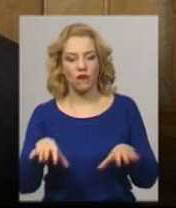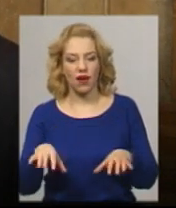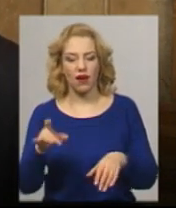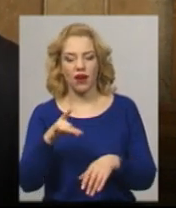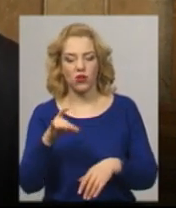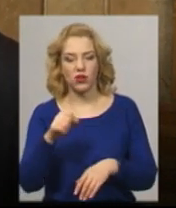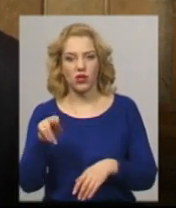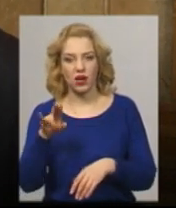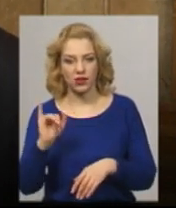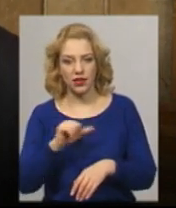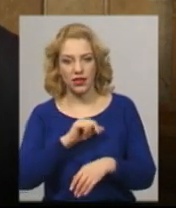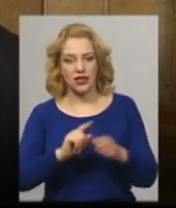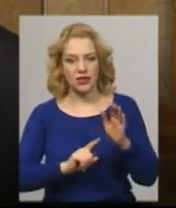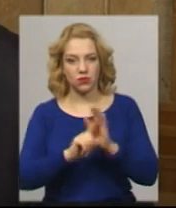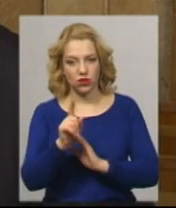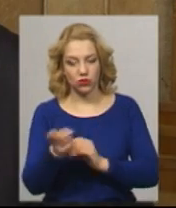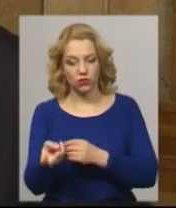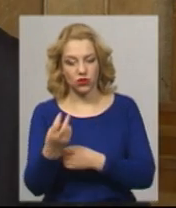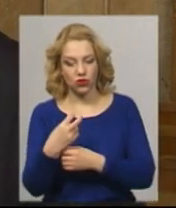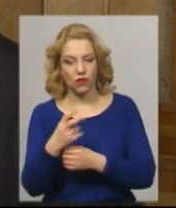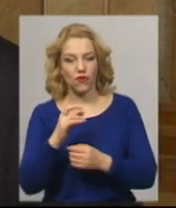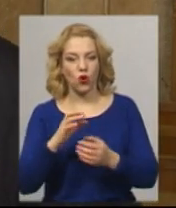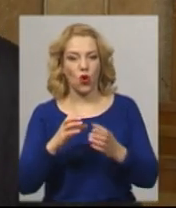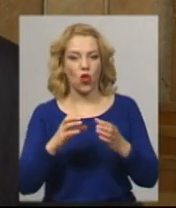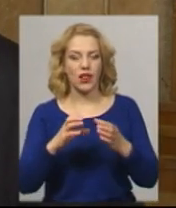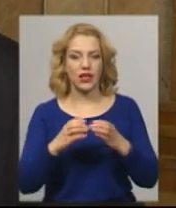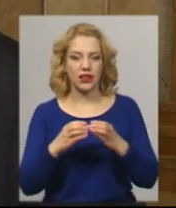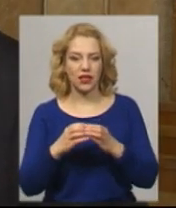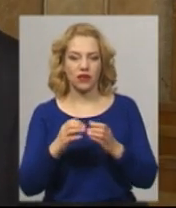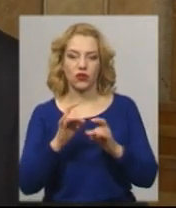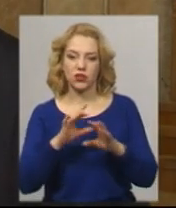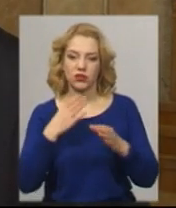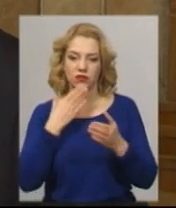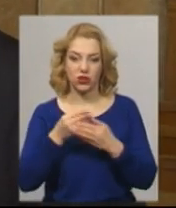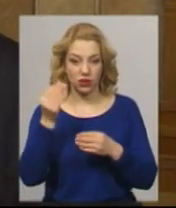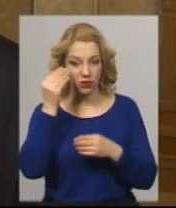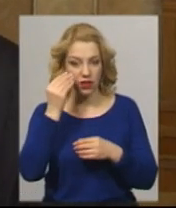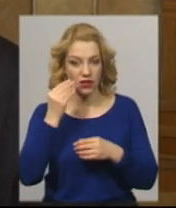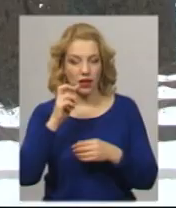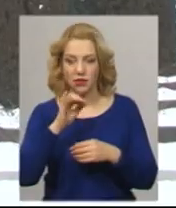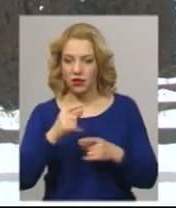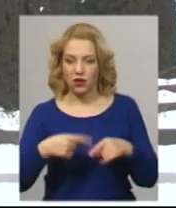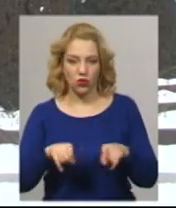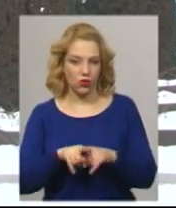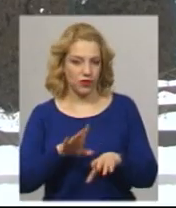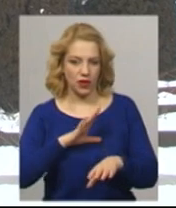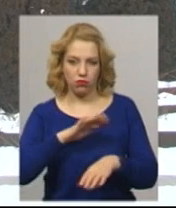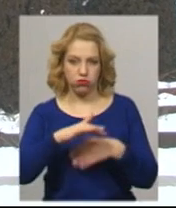районної ради з самого початку прийшов в колектив, пояснив свою ситуацію, дослухався до думки колективу, я думаю, що цього конфлікту б не було.